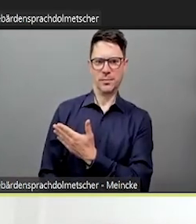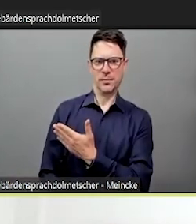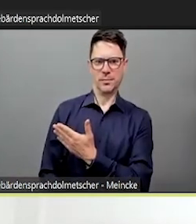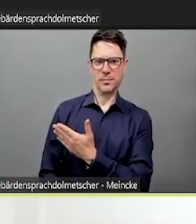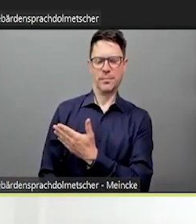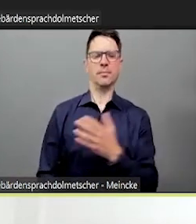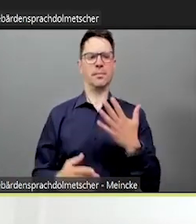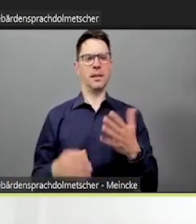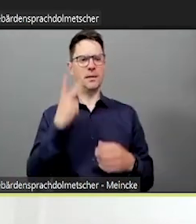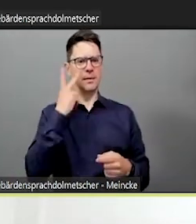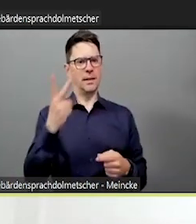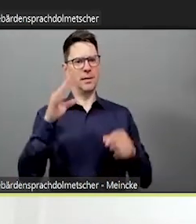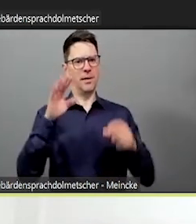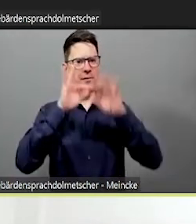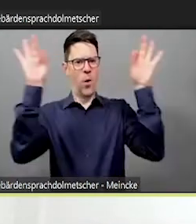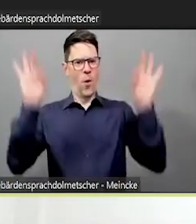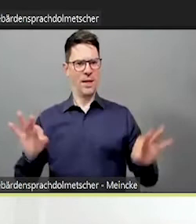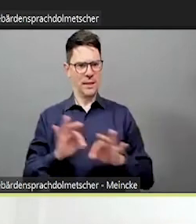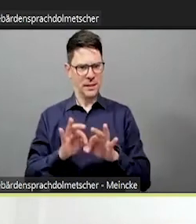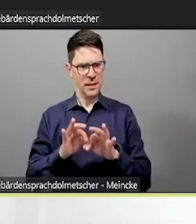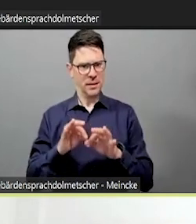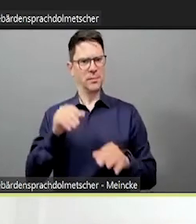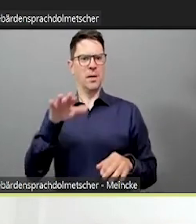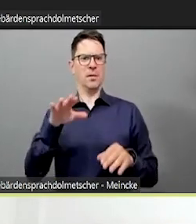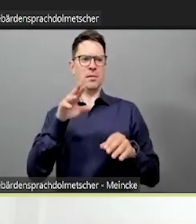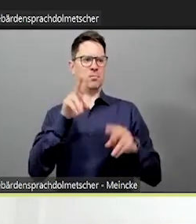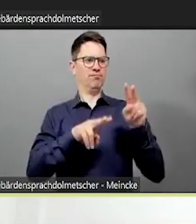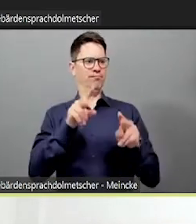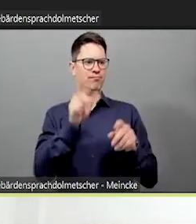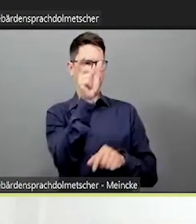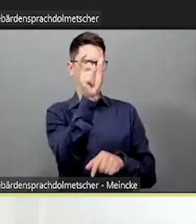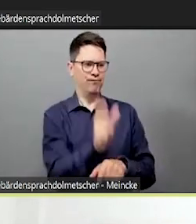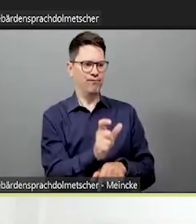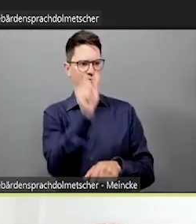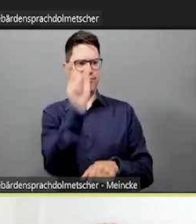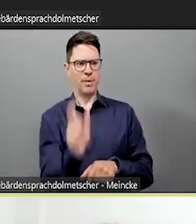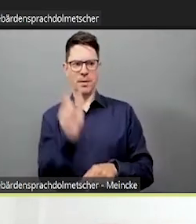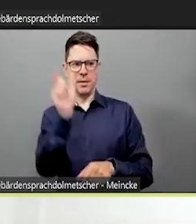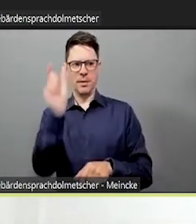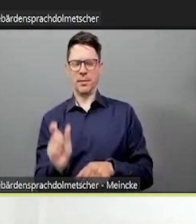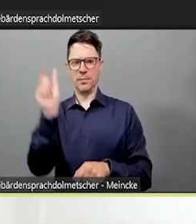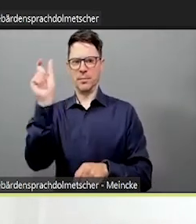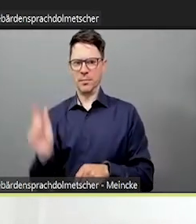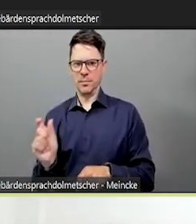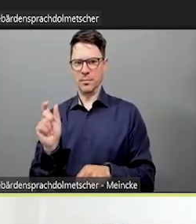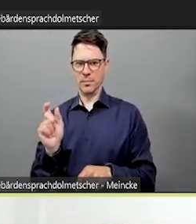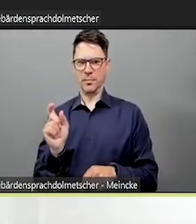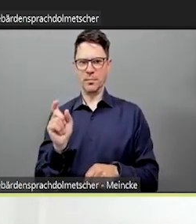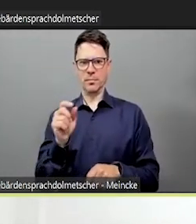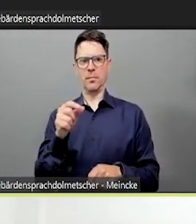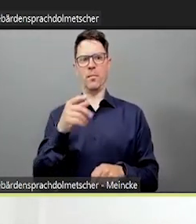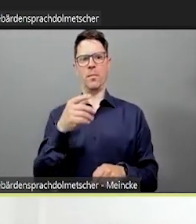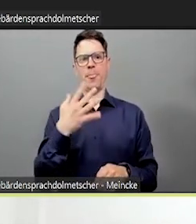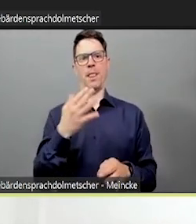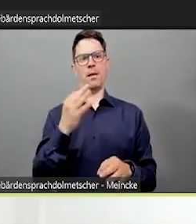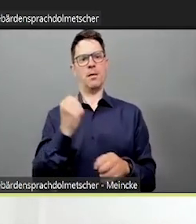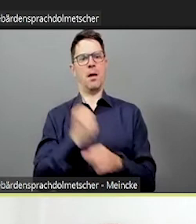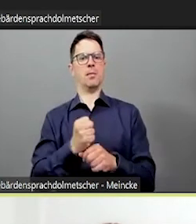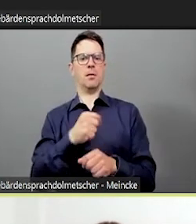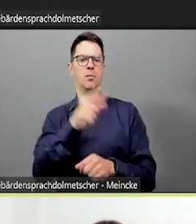Vorstellungsrunde. Naja, mit 15 machen Sie es vielleicht noch, aber mit 50 oder mehr